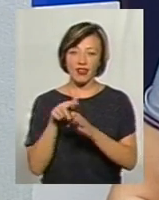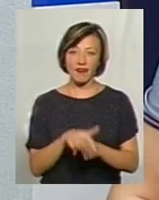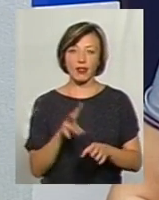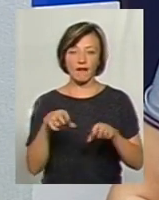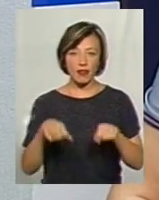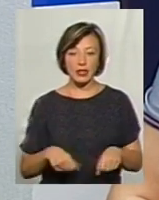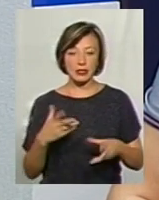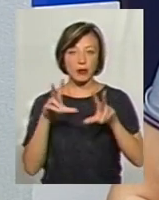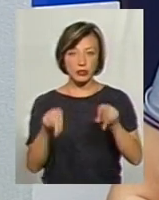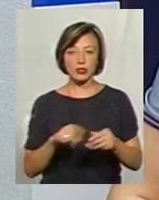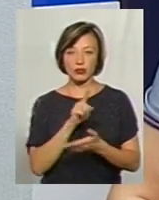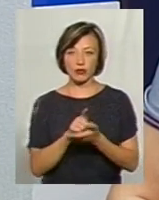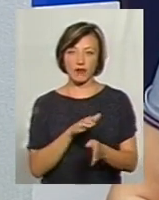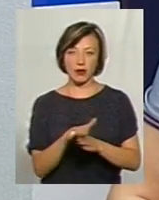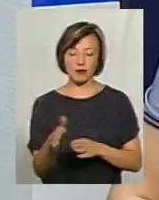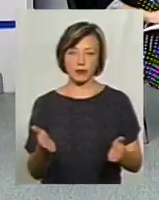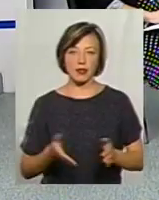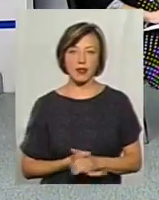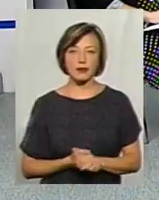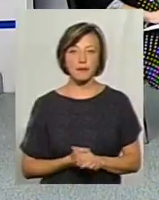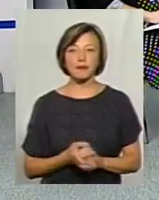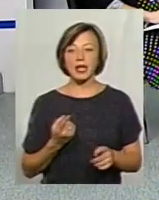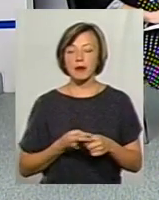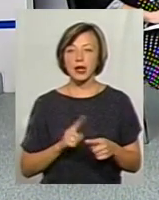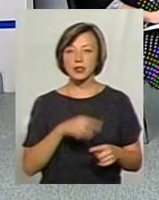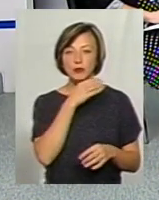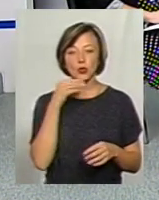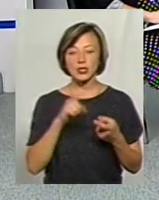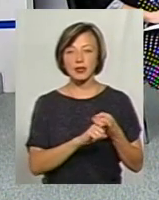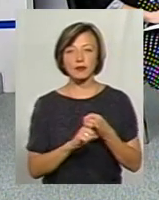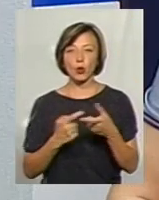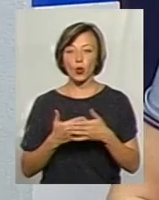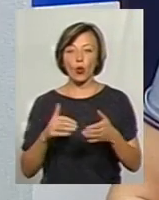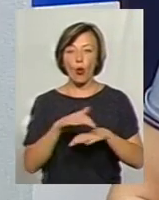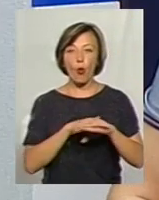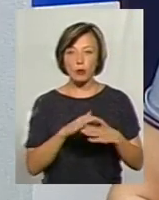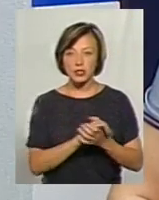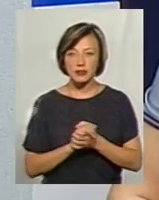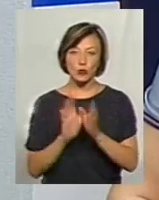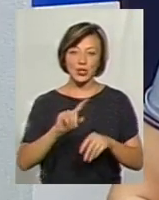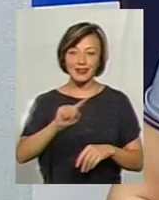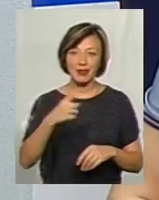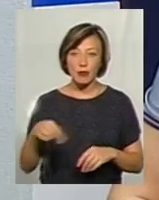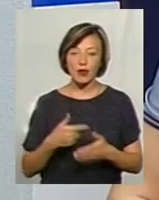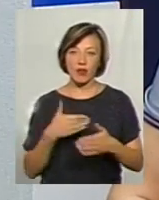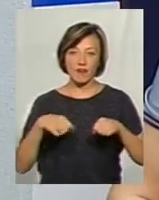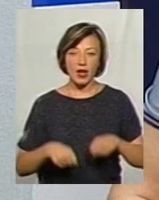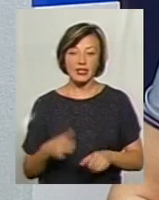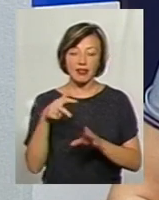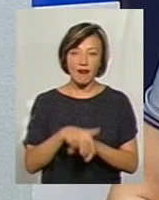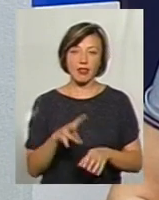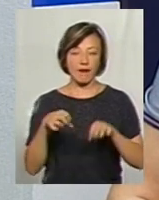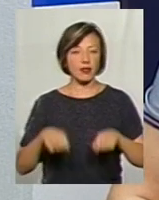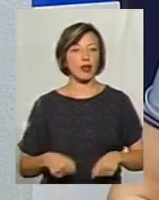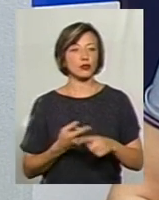Если власть что-то обещает, оно должно выполнять свои обещания. Поэтому очень много зависит от общества, которое действительно будет требовать от власти, давить на власть,